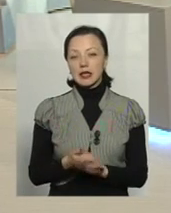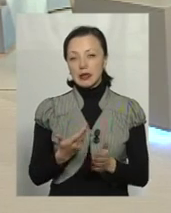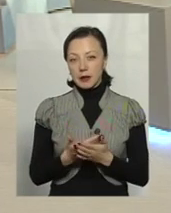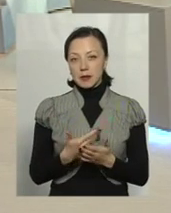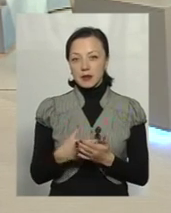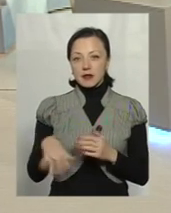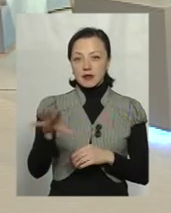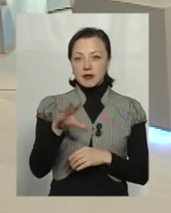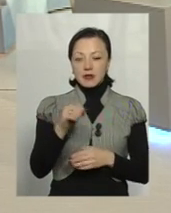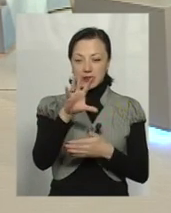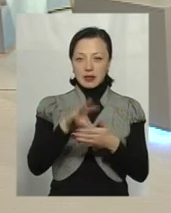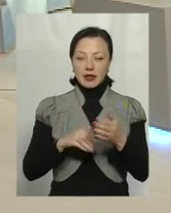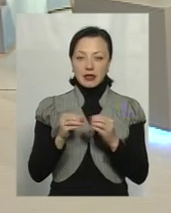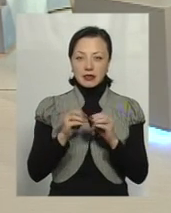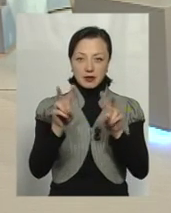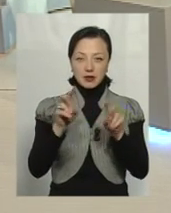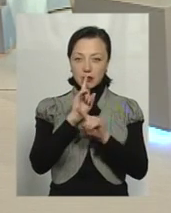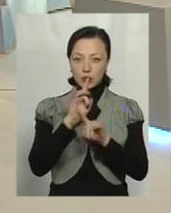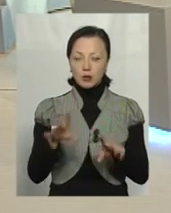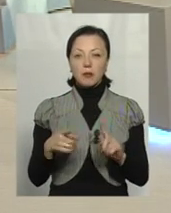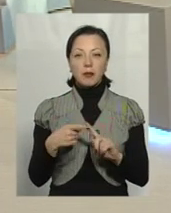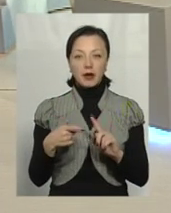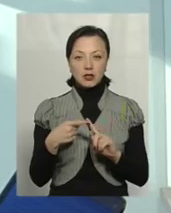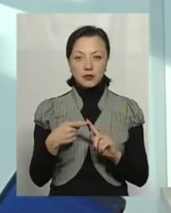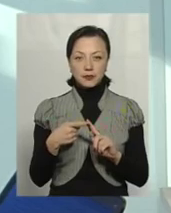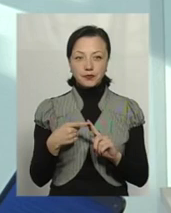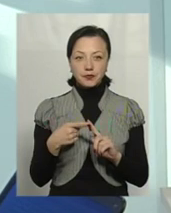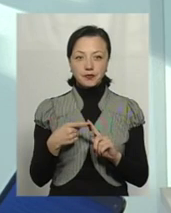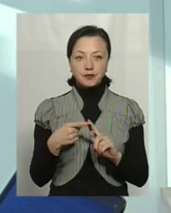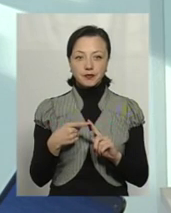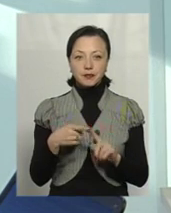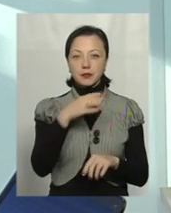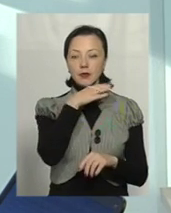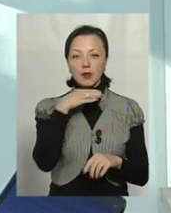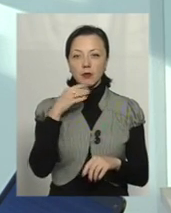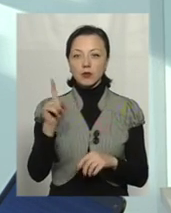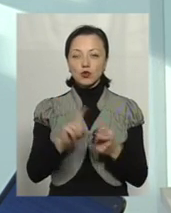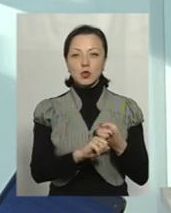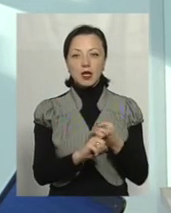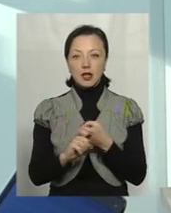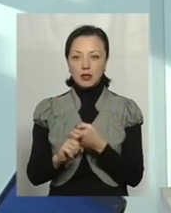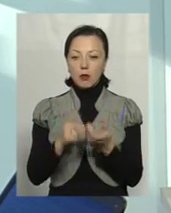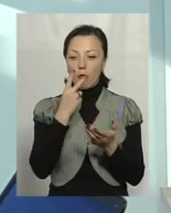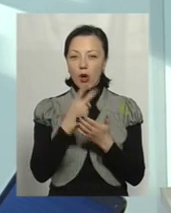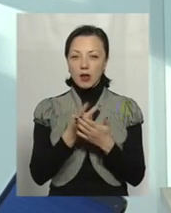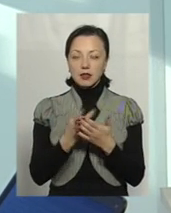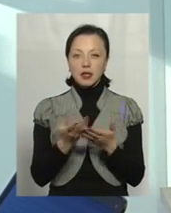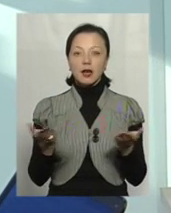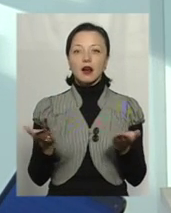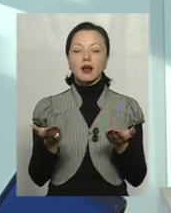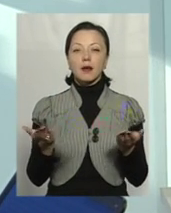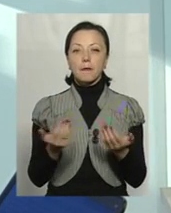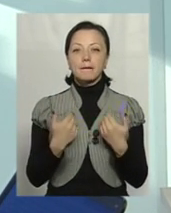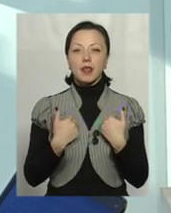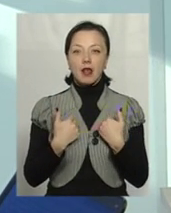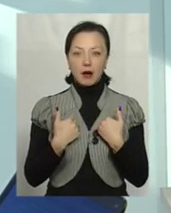декілька, всі 10, звичайно, не назву. Перша цифра, від якої багато що залежить, показник, яким